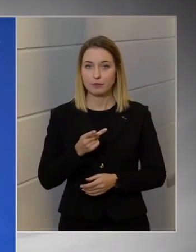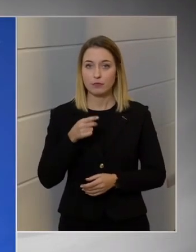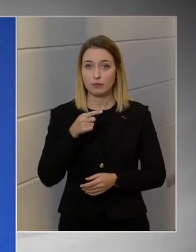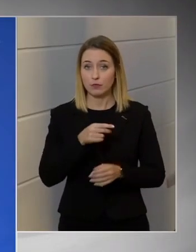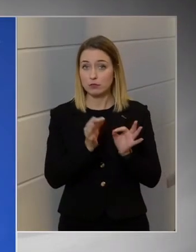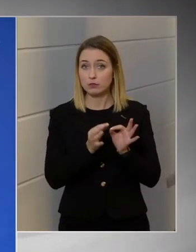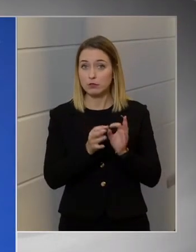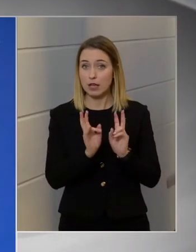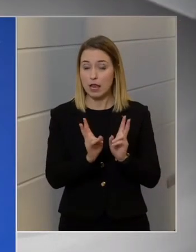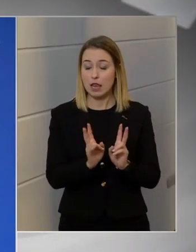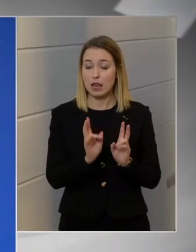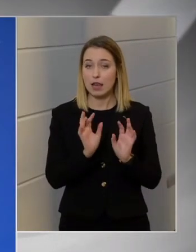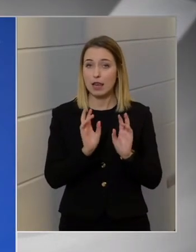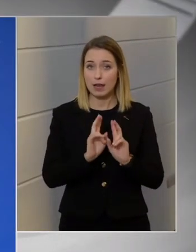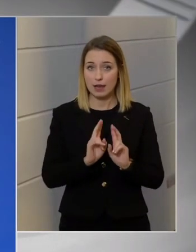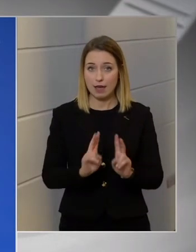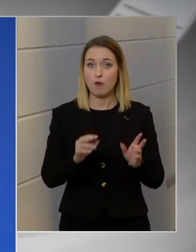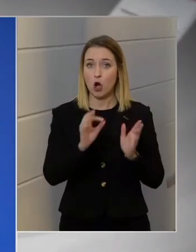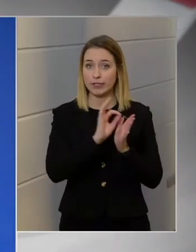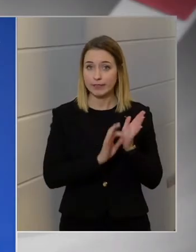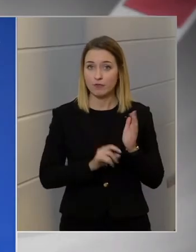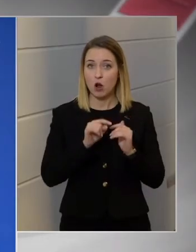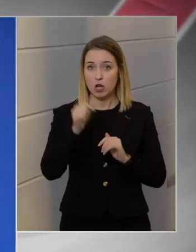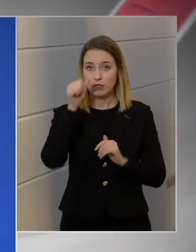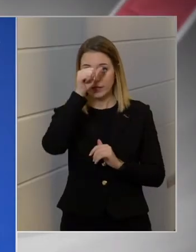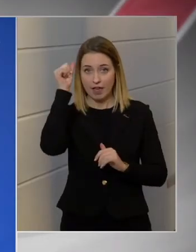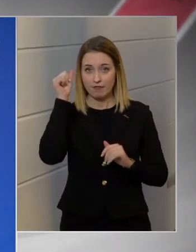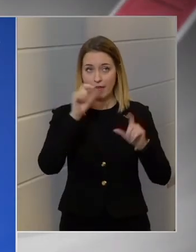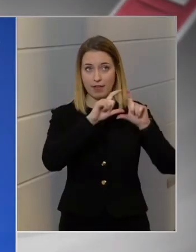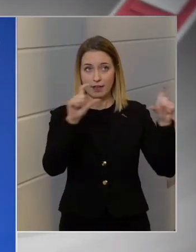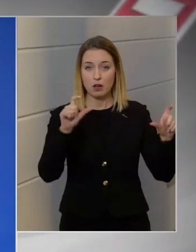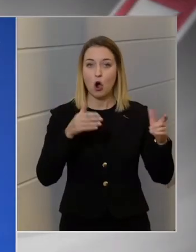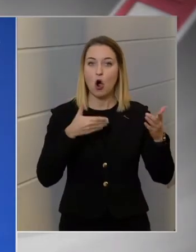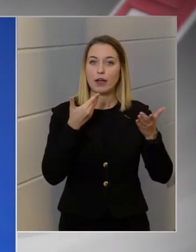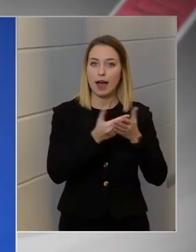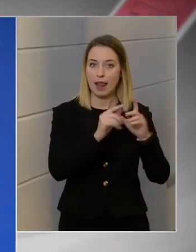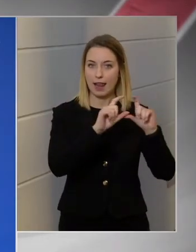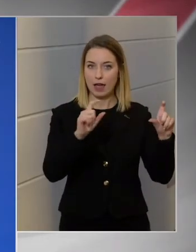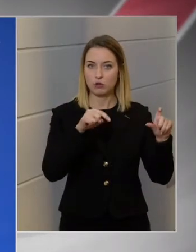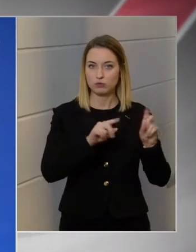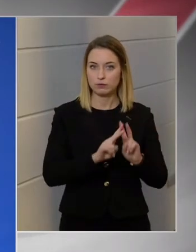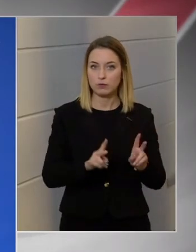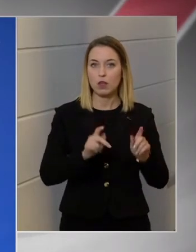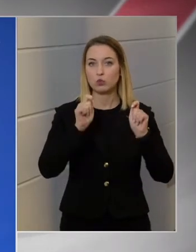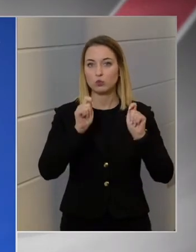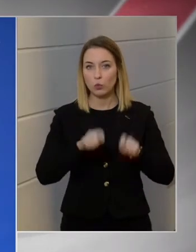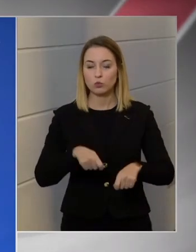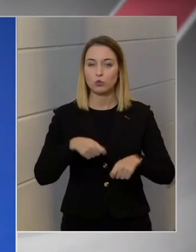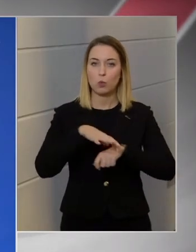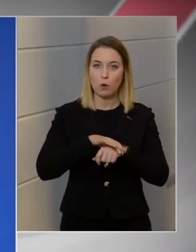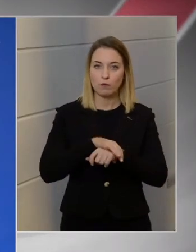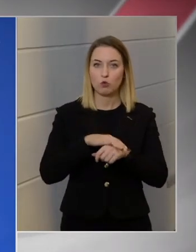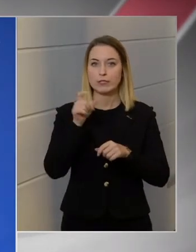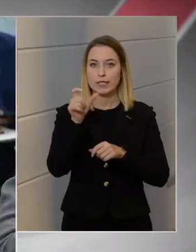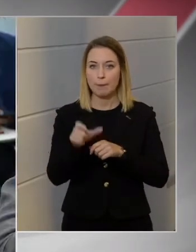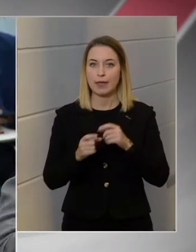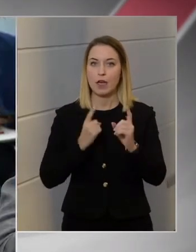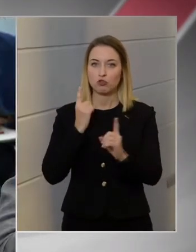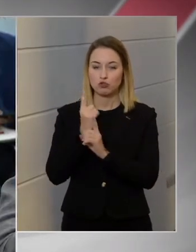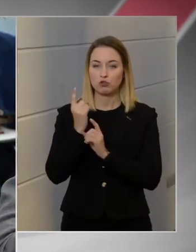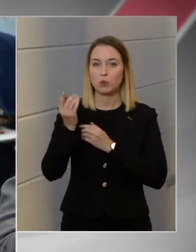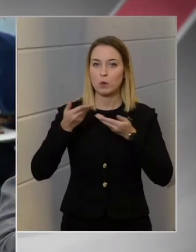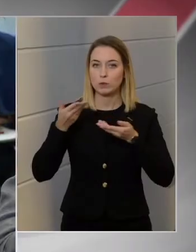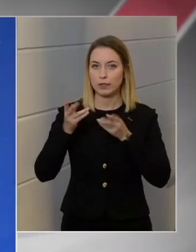ott korrekt módon le is van írva, az is a neve az egésznek, hogy egy ajánlás, és utána ott van, hogy de a döntő az orvossal való személyes konzultáció.